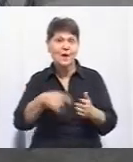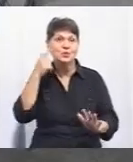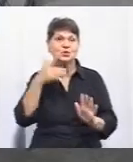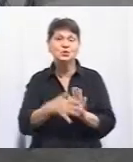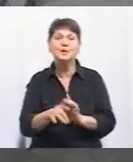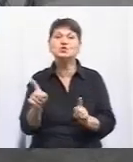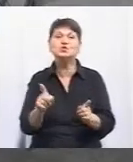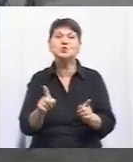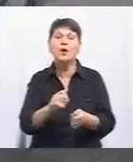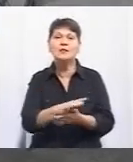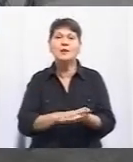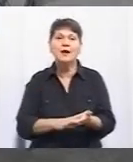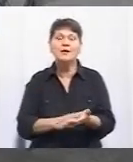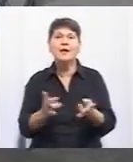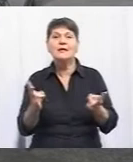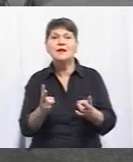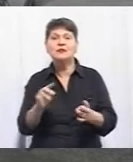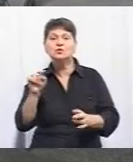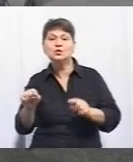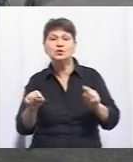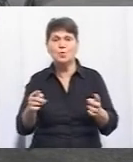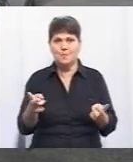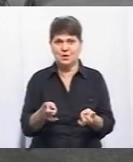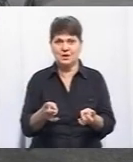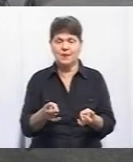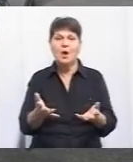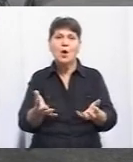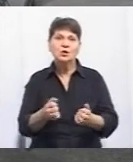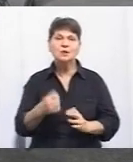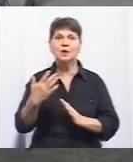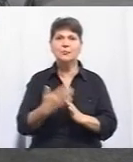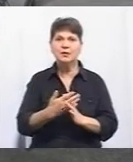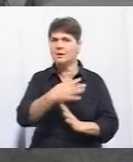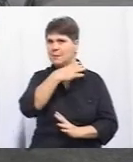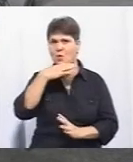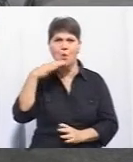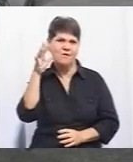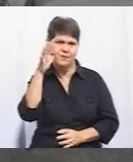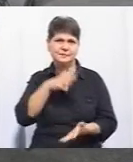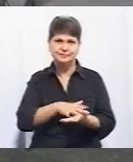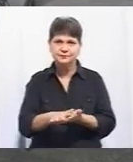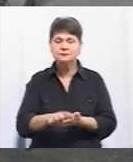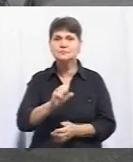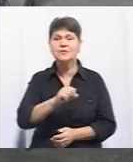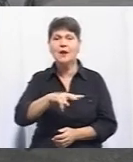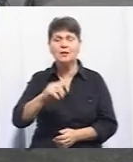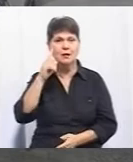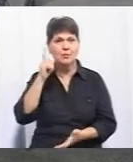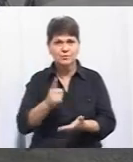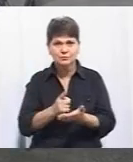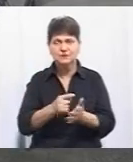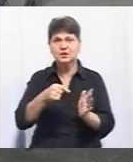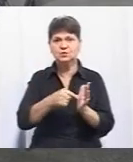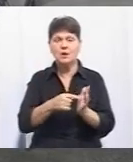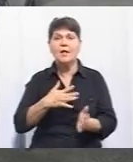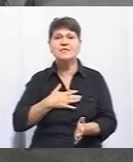далі відбувається, для чого тобі ті чи інші потреби. Тому що отримати пільгу – це купа часу, але ти маєш розуміти, яку сінність це тобі принесе. І, власне, наша